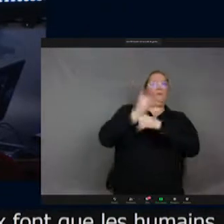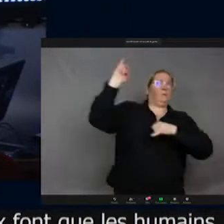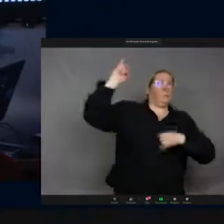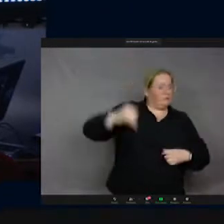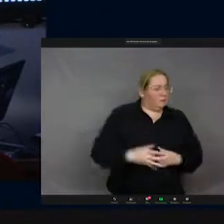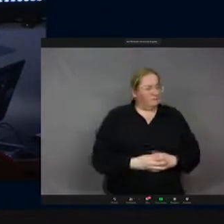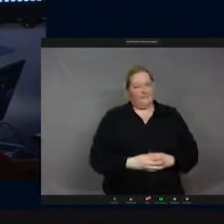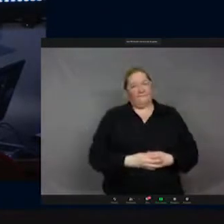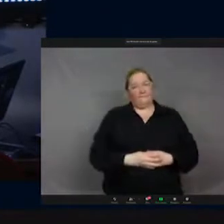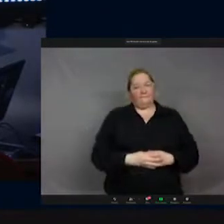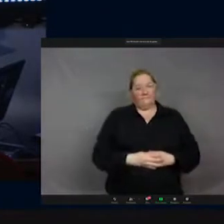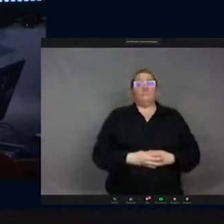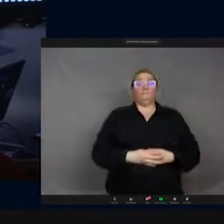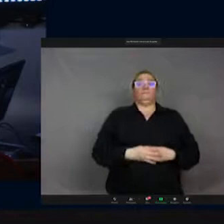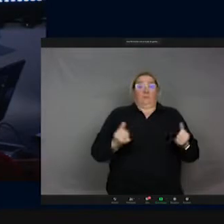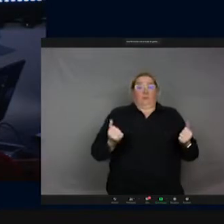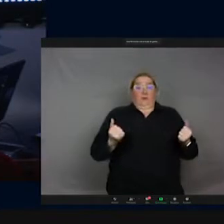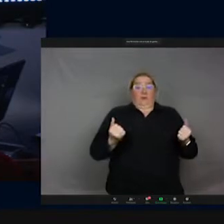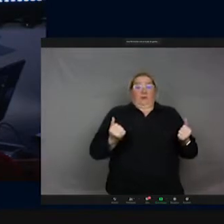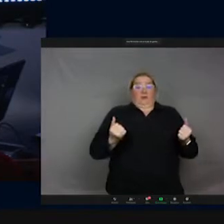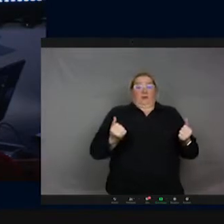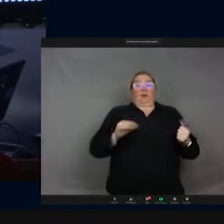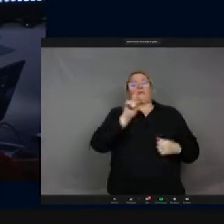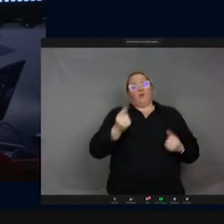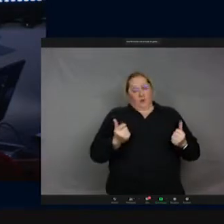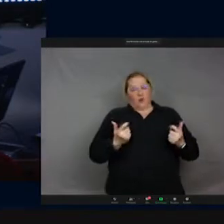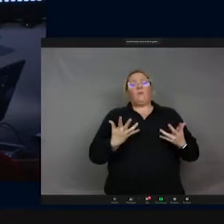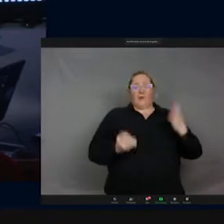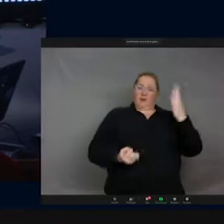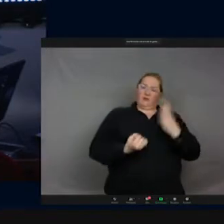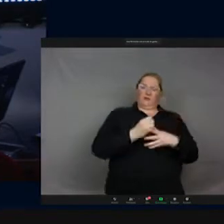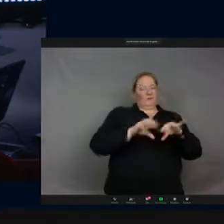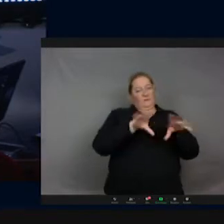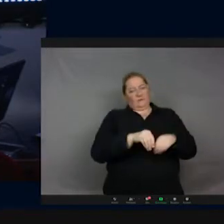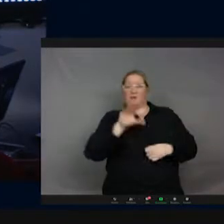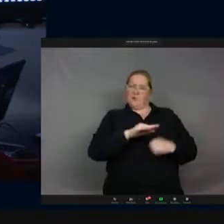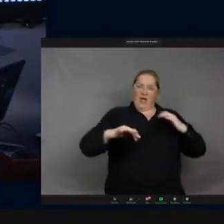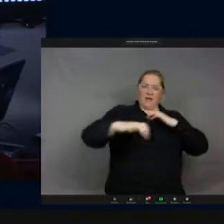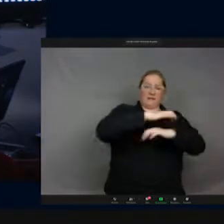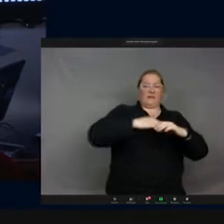Combien de nouvelles espèces d'insectes sont découvertes par an, Jacques Annet ?